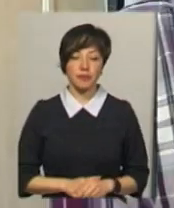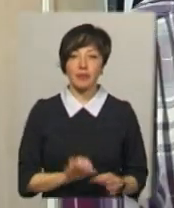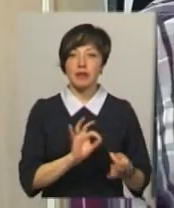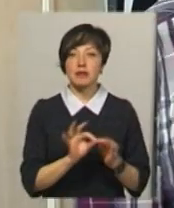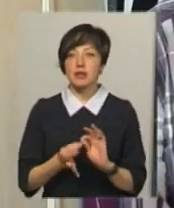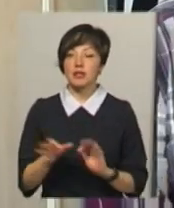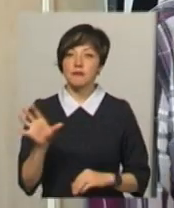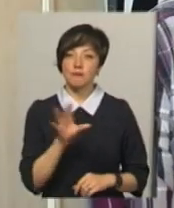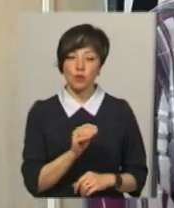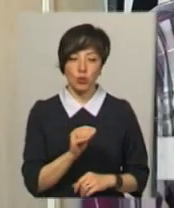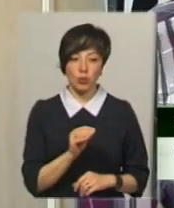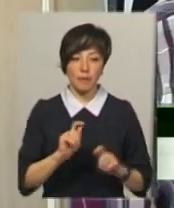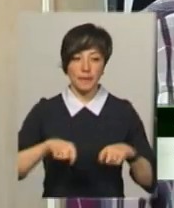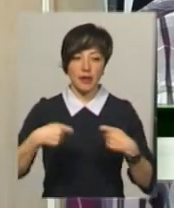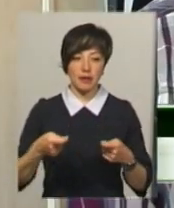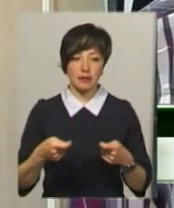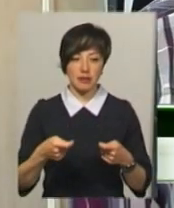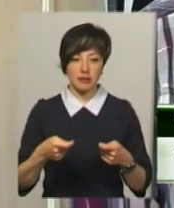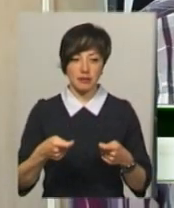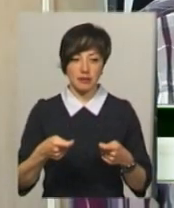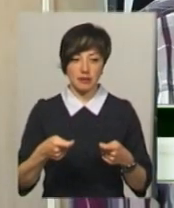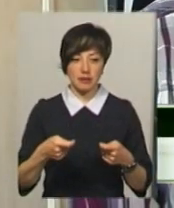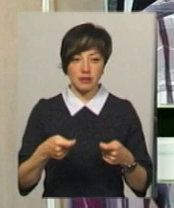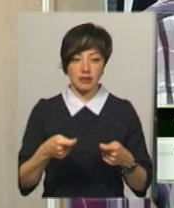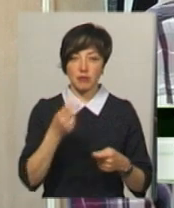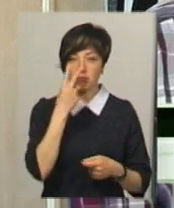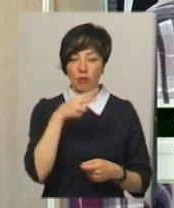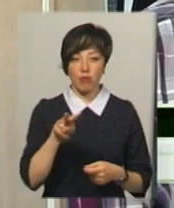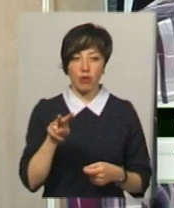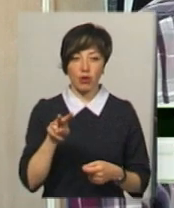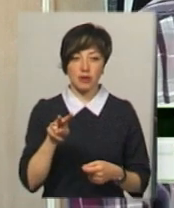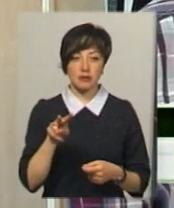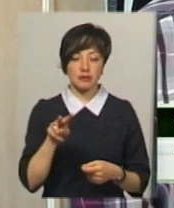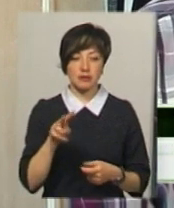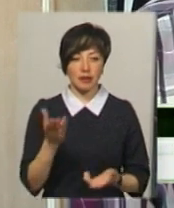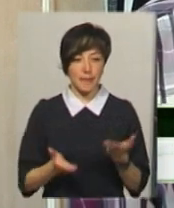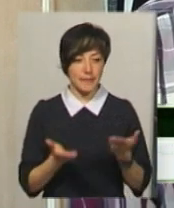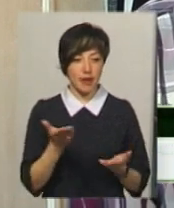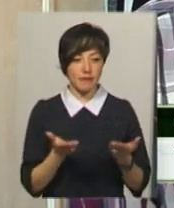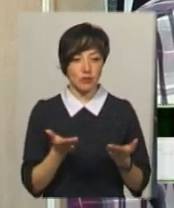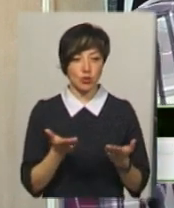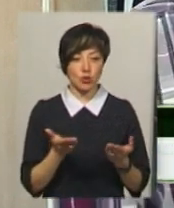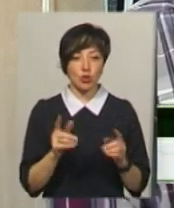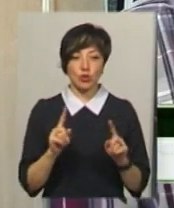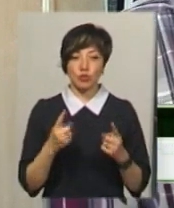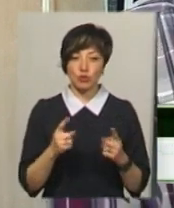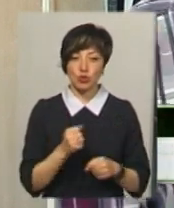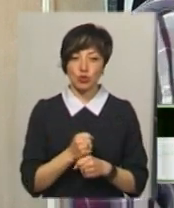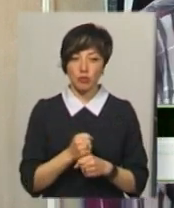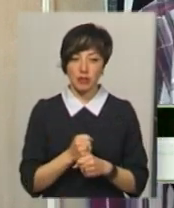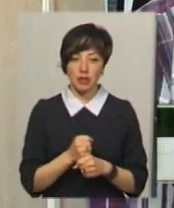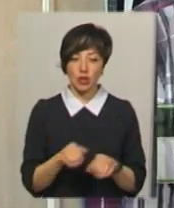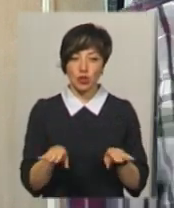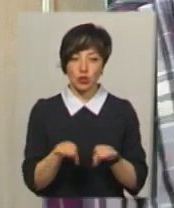всього передати погляд, напевне, тому що зробити